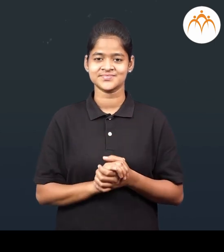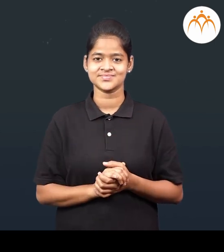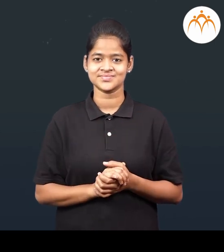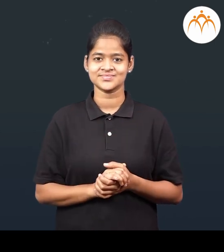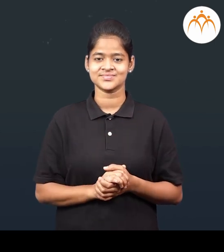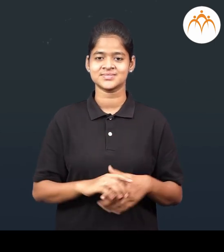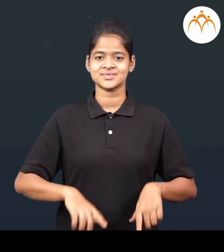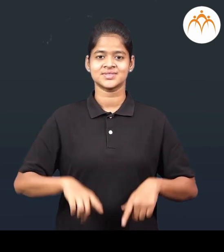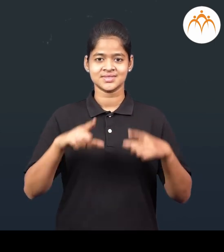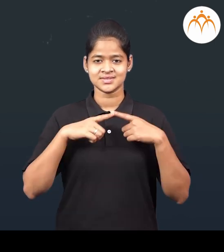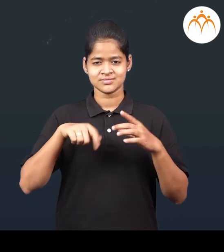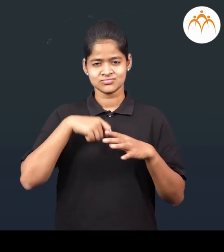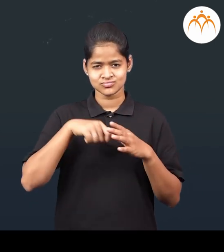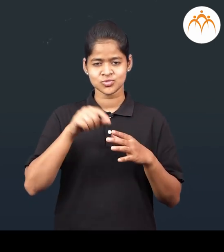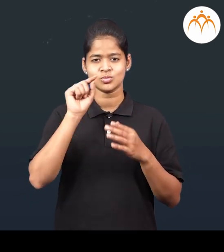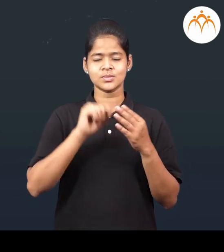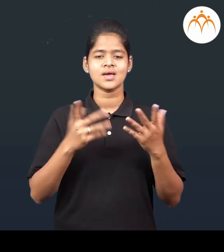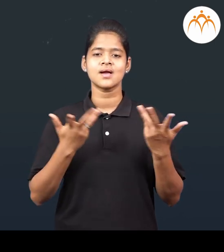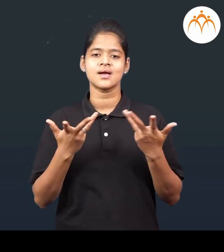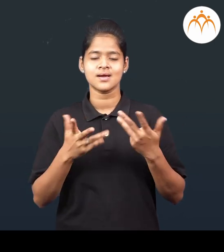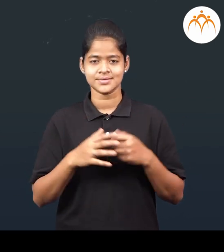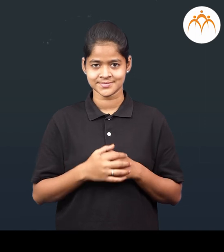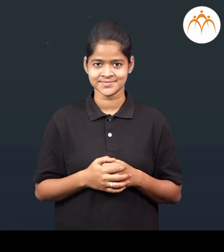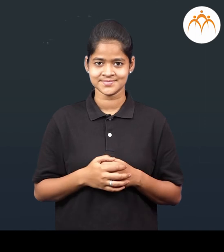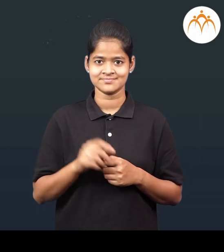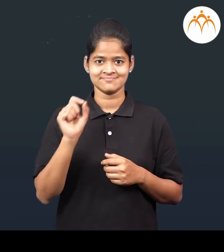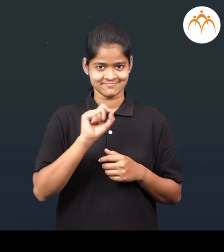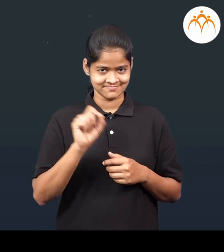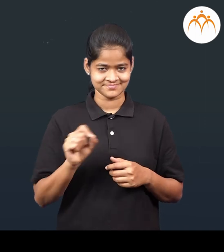स्वाध्याय, जलसंजीवनीचे घटक पदार थलिया